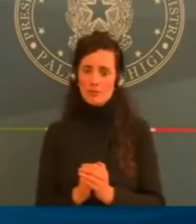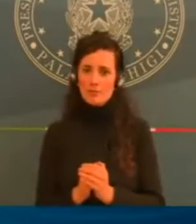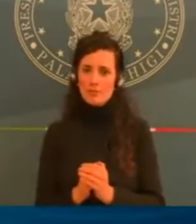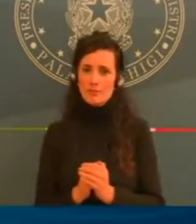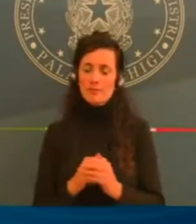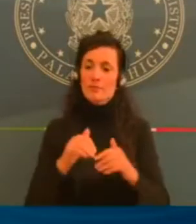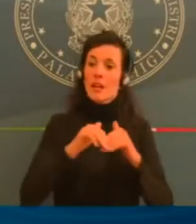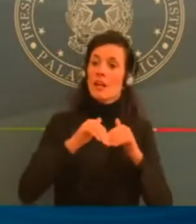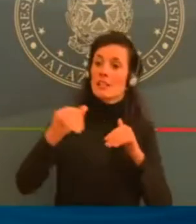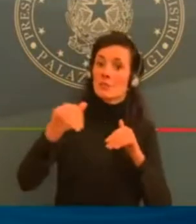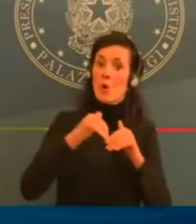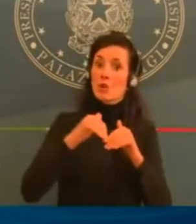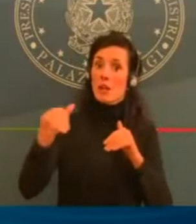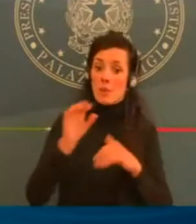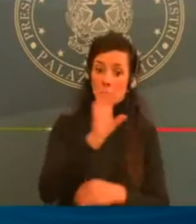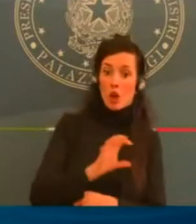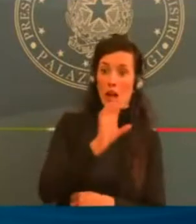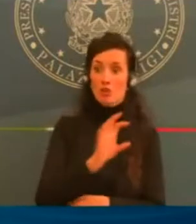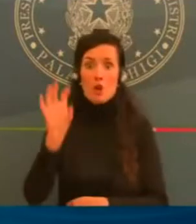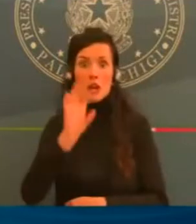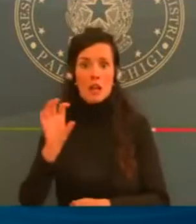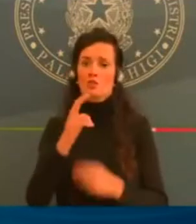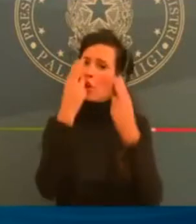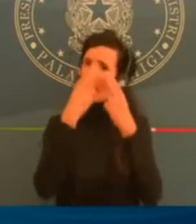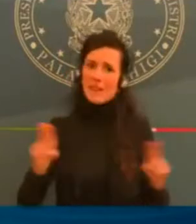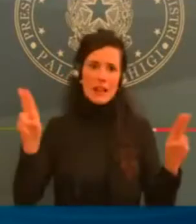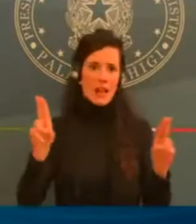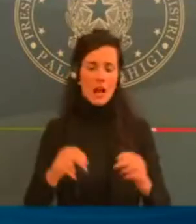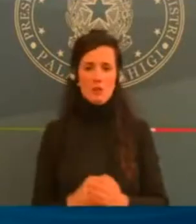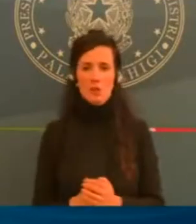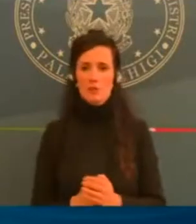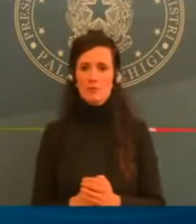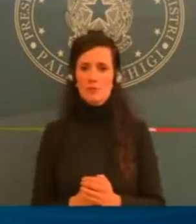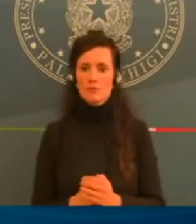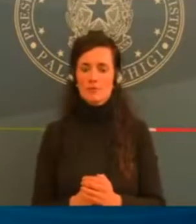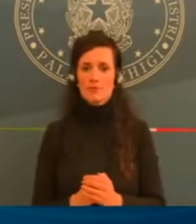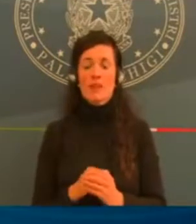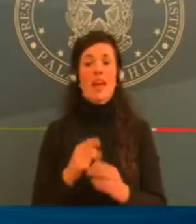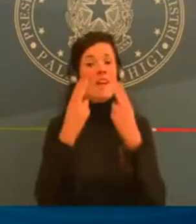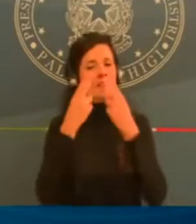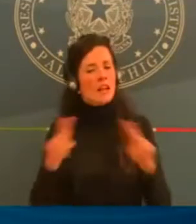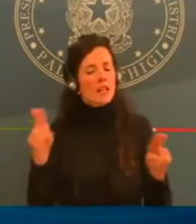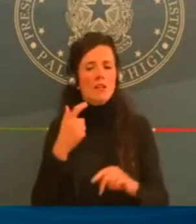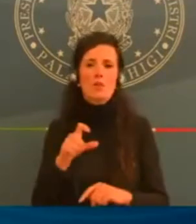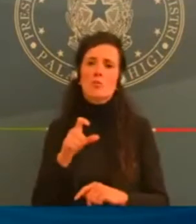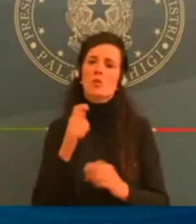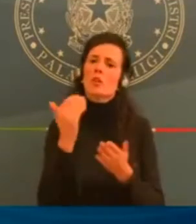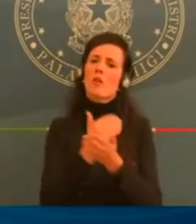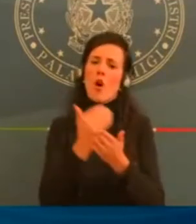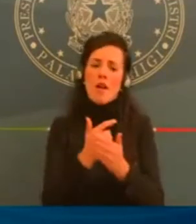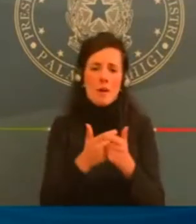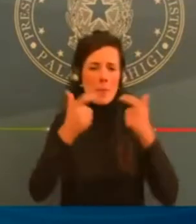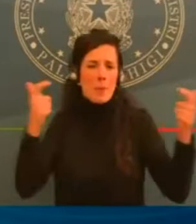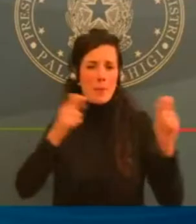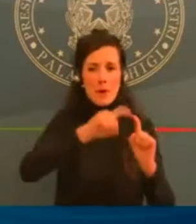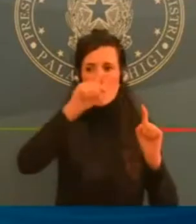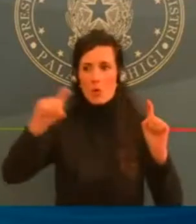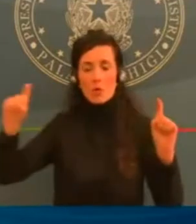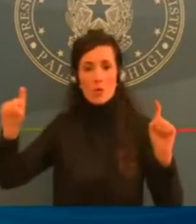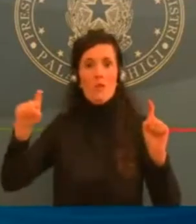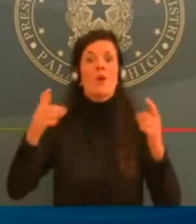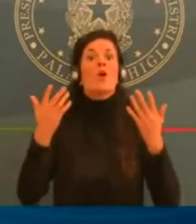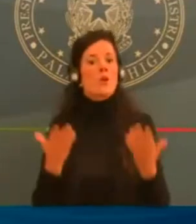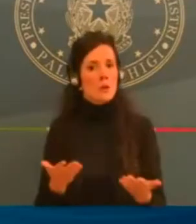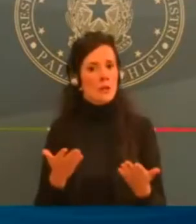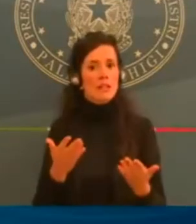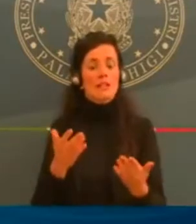l'intero territorio nazionale quindi sarà zona rossa nei giorni festivi e prefestivi, ripeto, dal 24